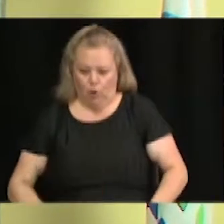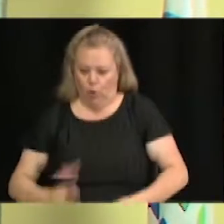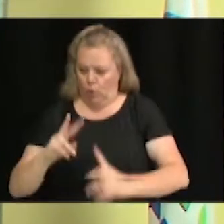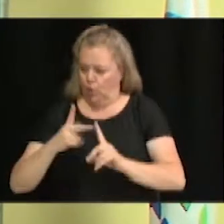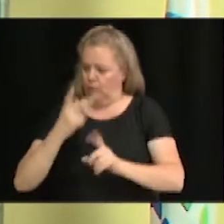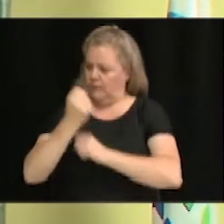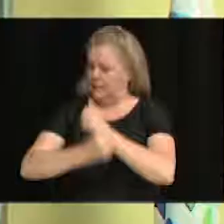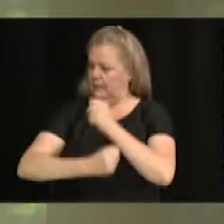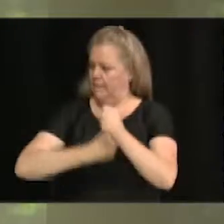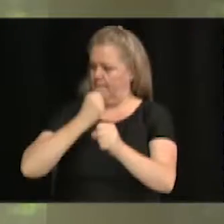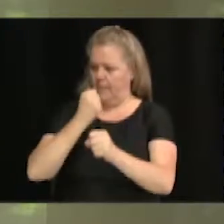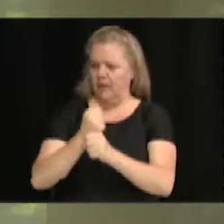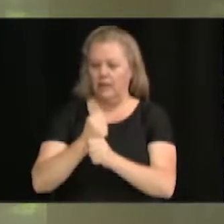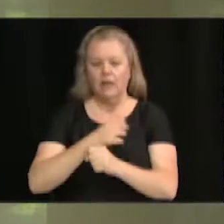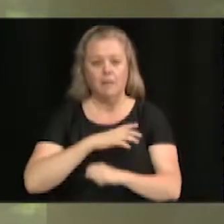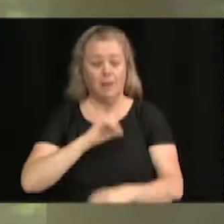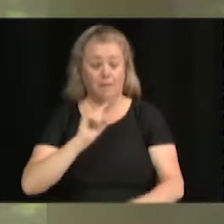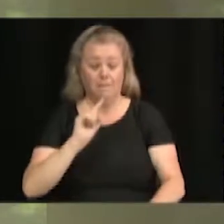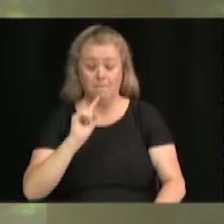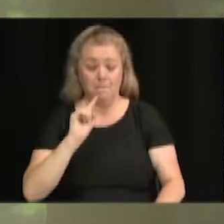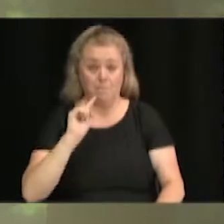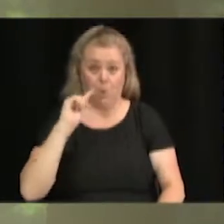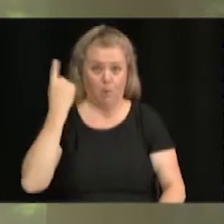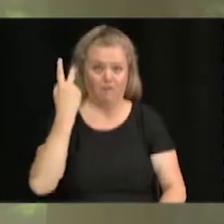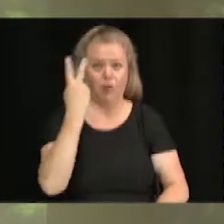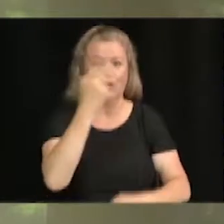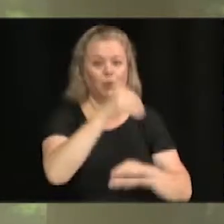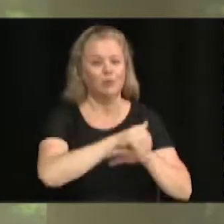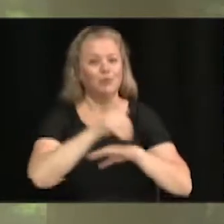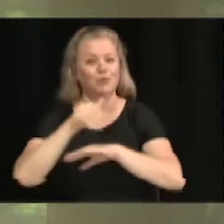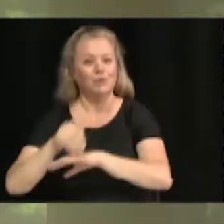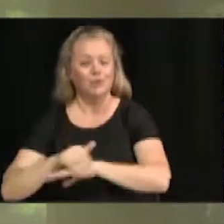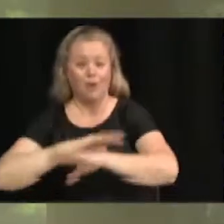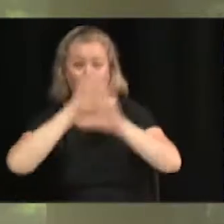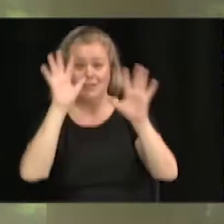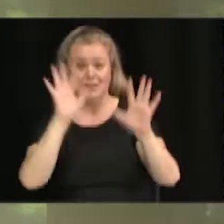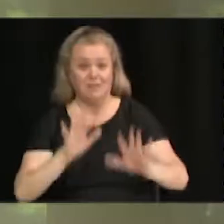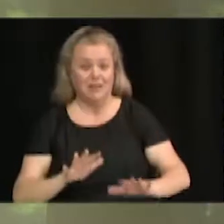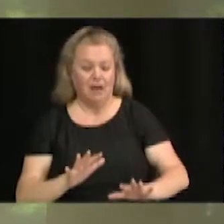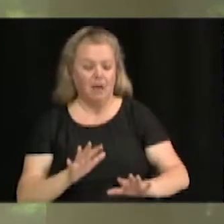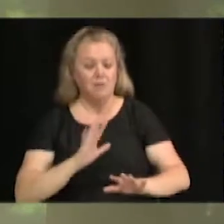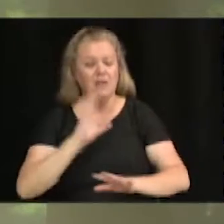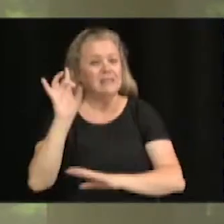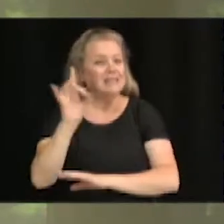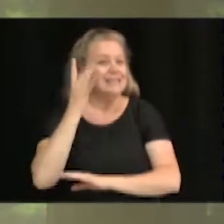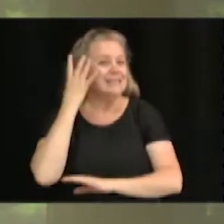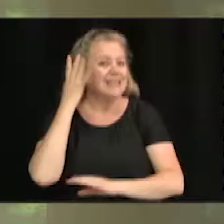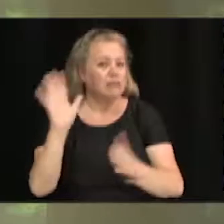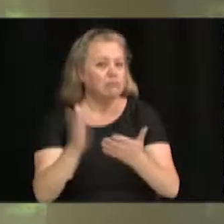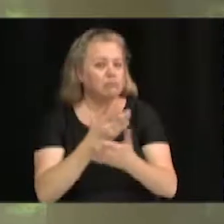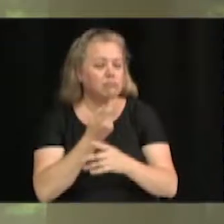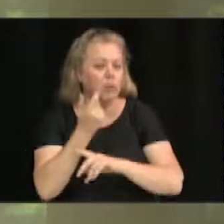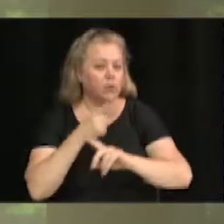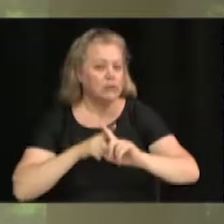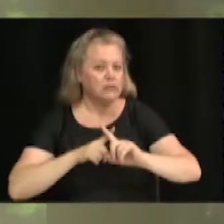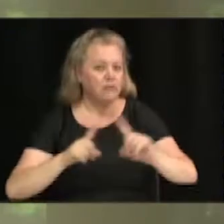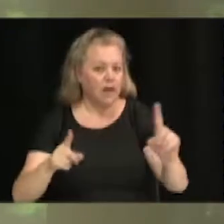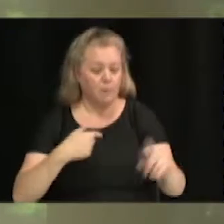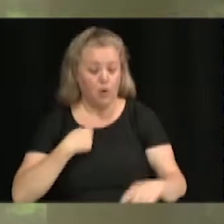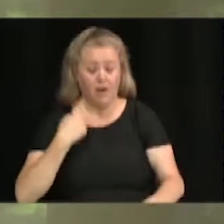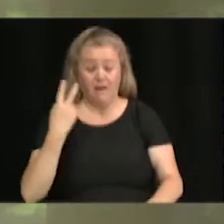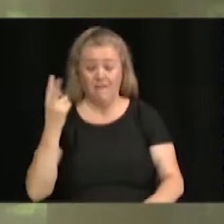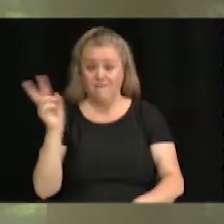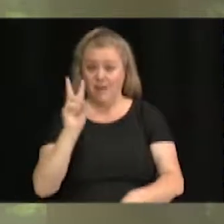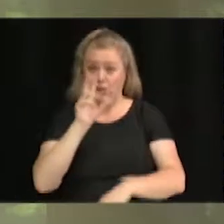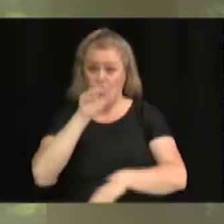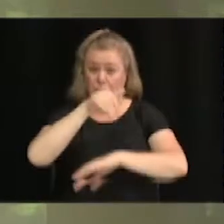mais c'est la première fois où il y avait deux soirées de spectacles, donc avec un style musical un peu différent. C'est sûr que vendredi, moi quand j'y étais, c'était les